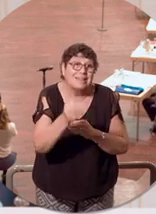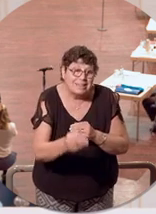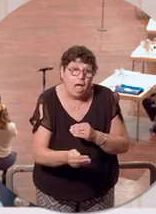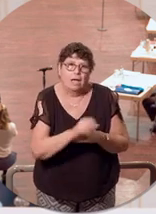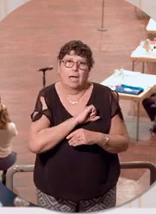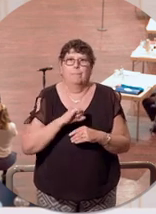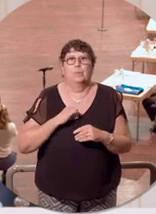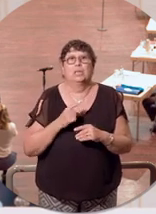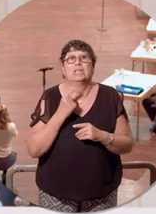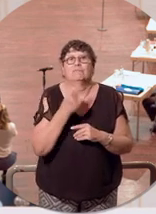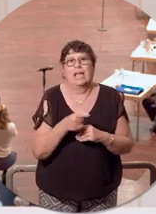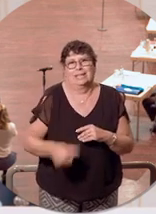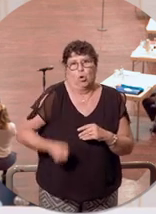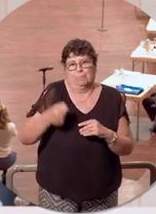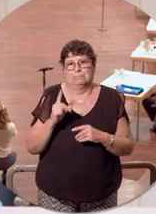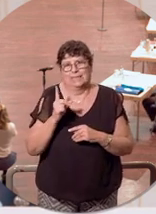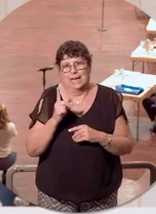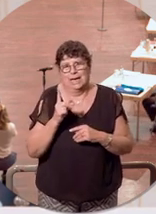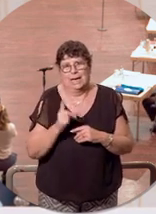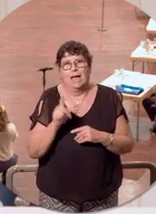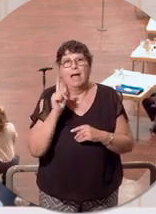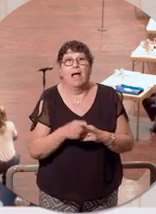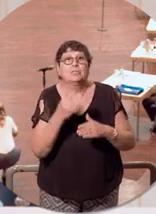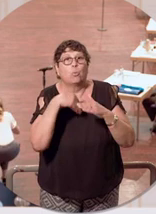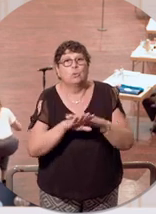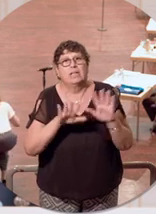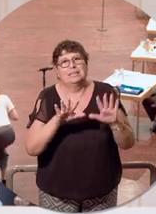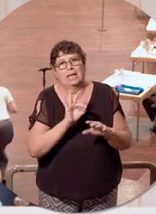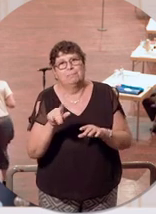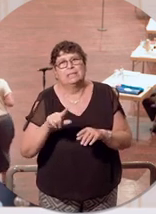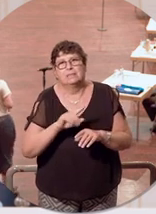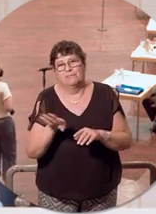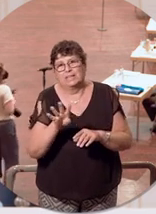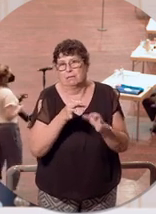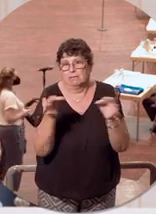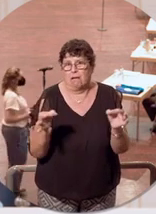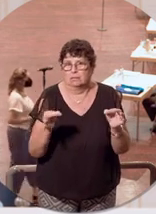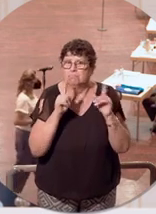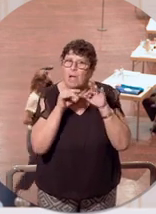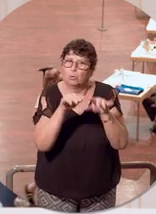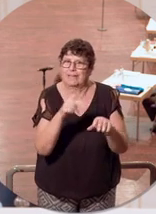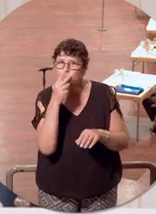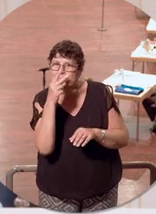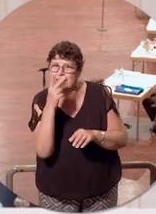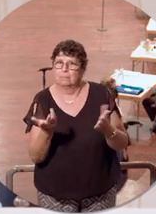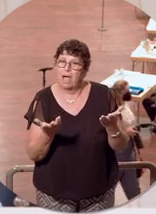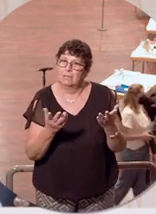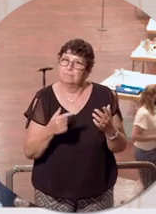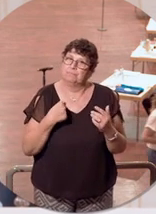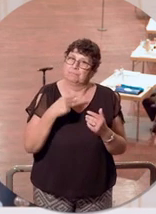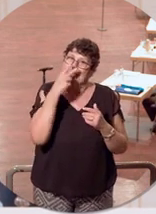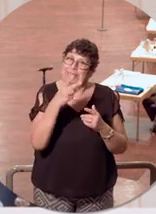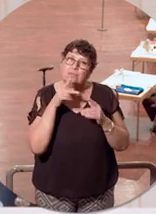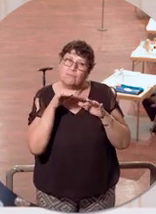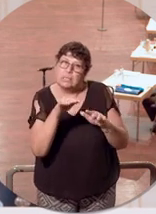bundesweiten Notbremse, also weit vor der 10 bis 14 Tagefrist, ab der Auswirkungen dann auch wirklich überhaupt erst sichtbar sind, weil wir wissen, dass das Virus